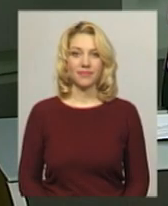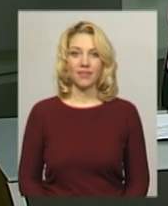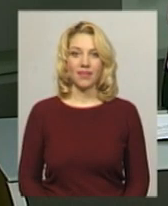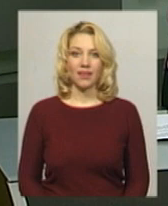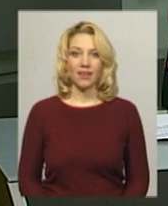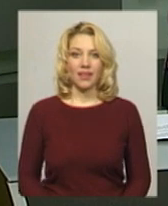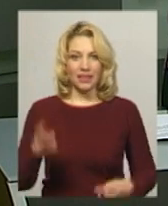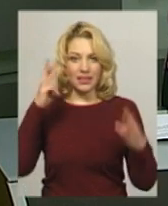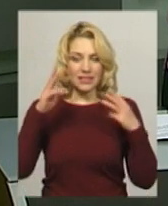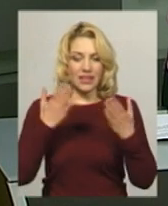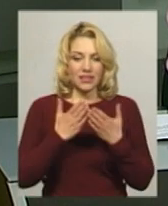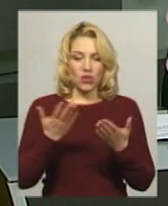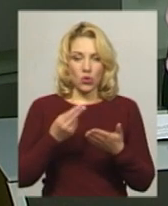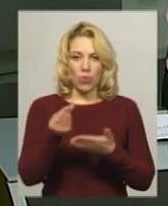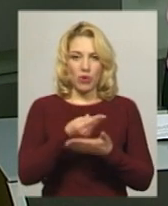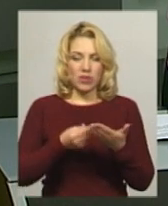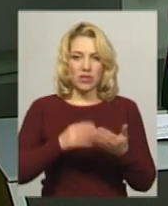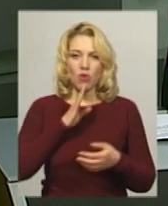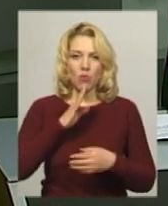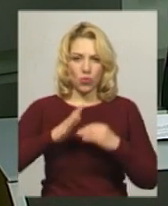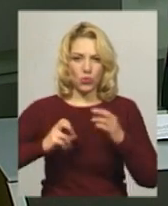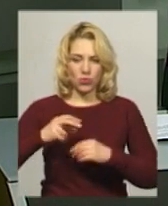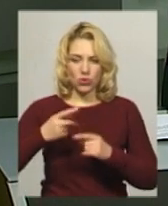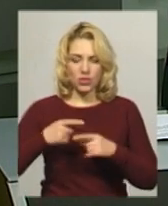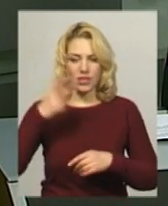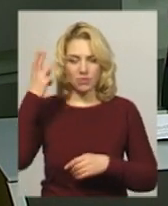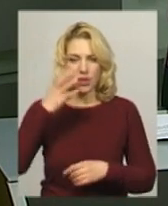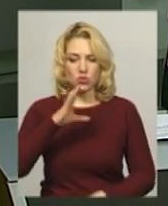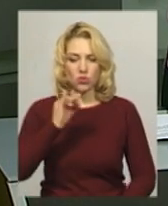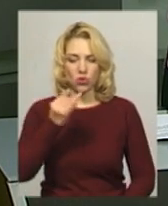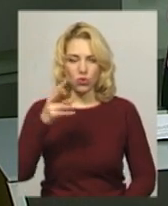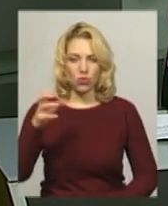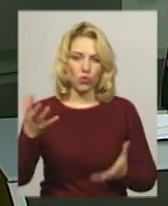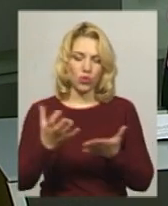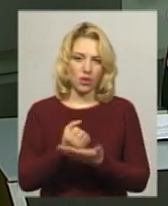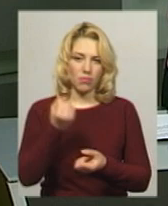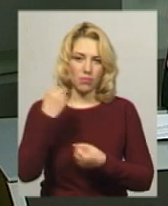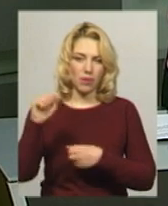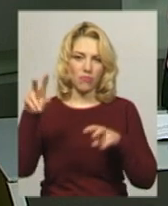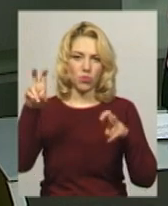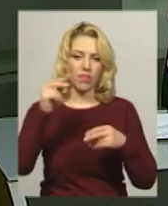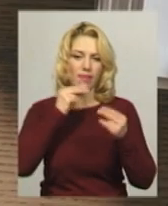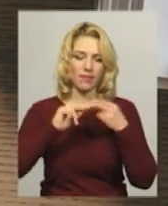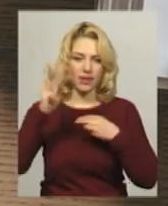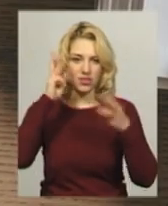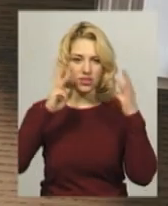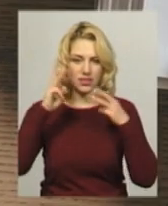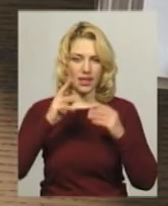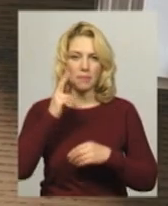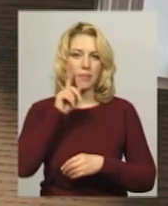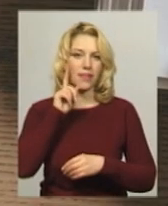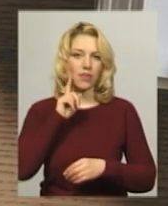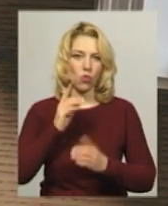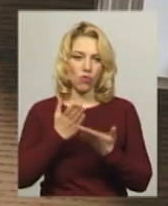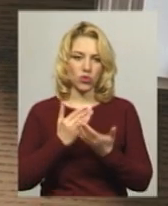Дизайн книги, яку проілюструвала художниця з Хмельниччини Наталка Сойко, отримала перемогу в номінації «Найкращий дизайн підліткової книги